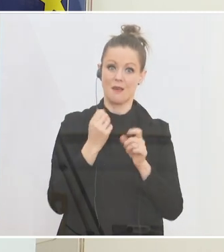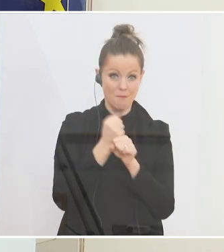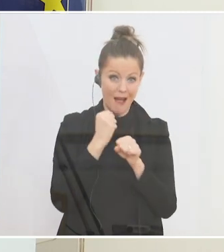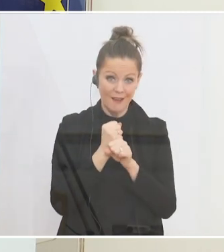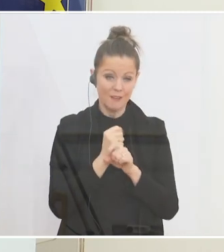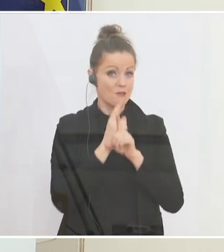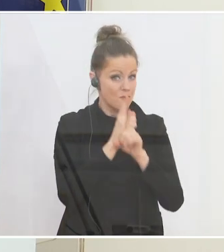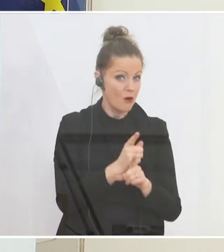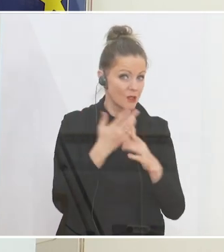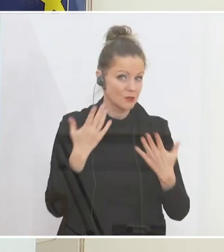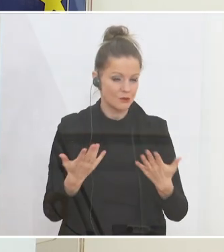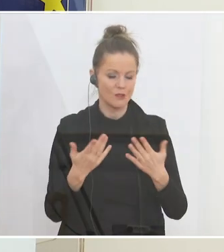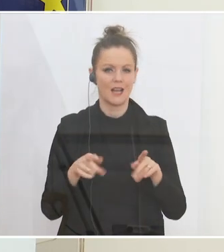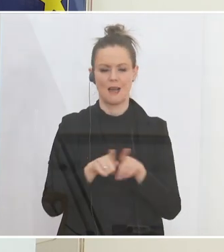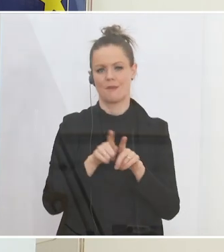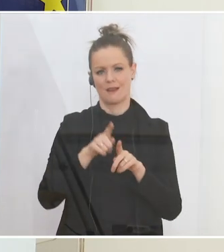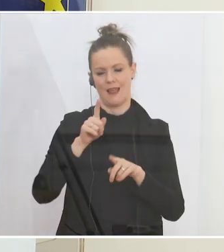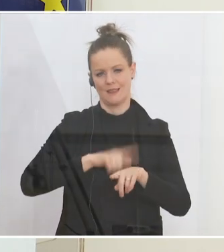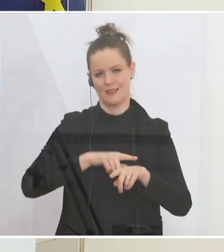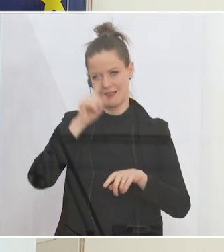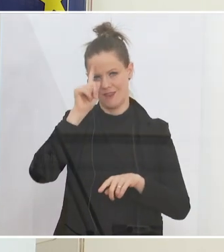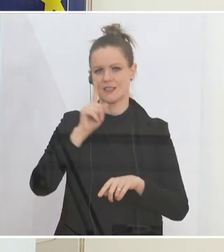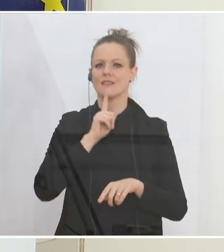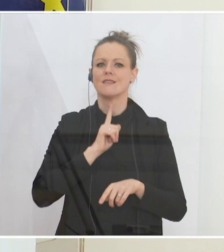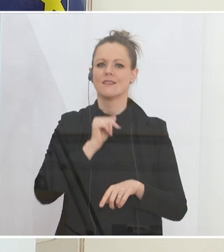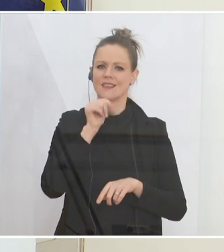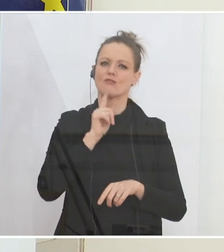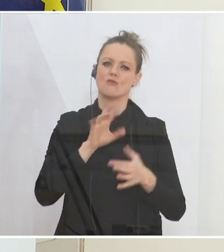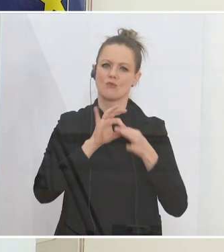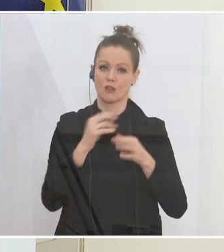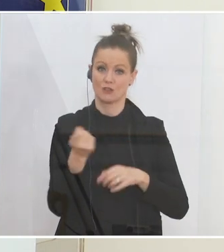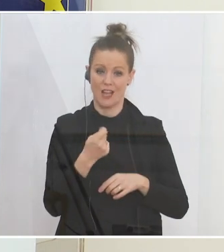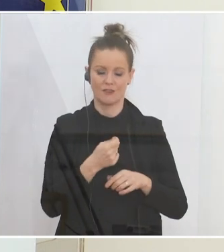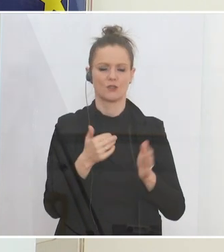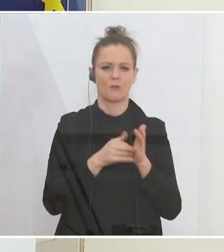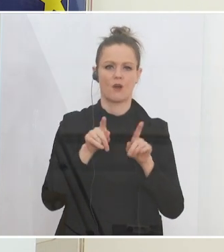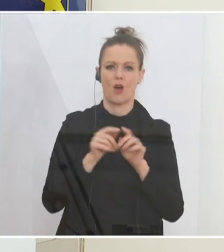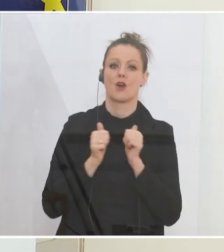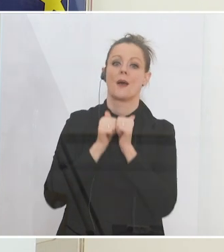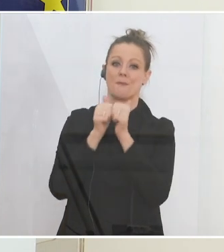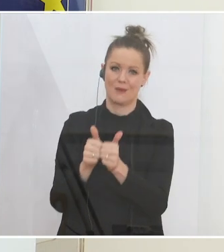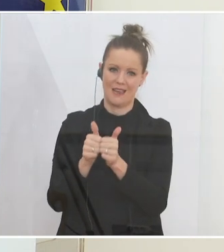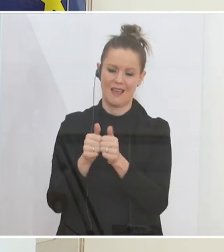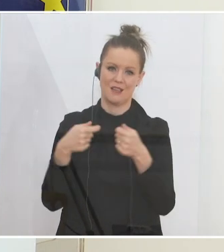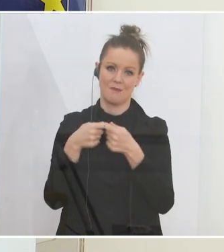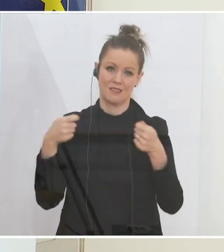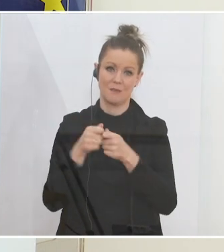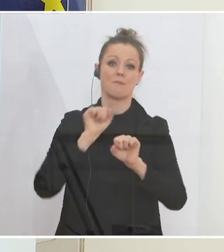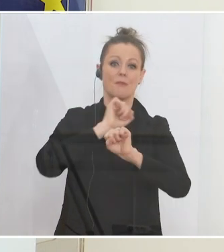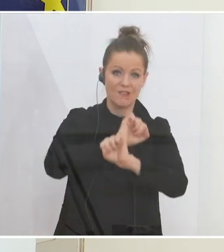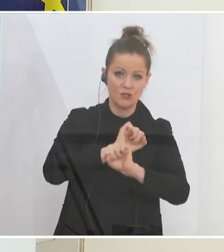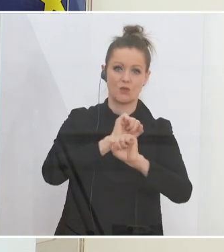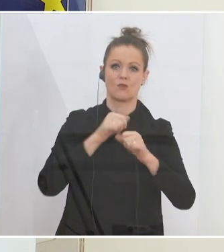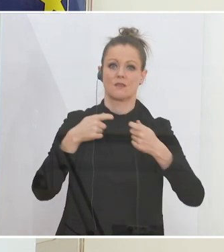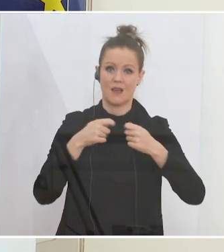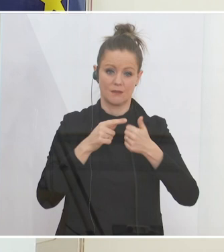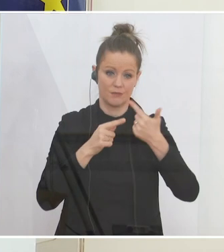gleichzeitig auch, dass es natürlich nicht nur um Strafen geht, sondern dass es natürlich auch um Begleitmaßnahmen geht. Es geht um Präventionsmaßnahmen und so weiter. Also das, was auch